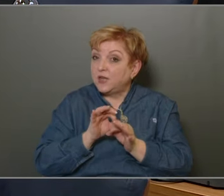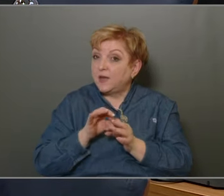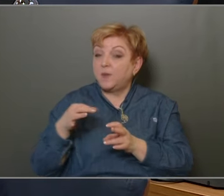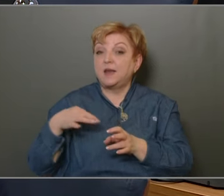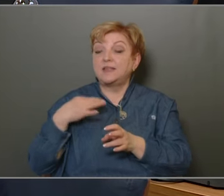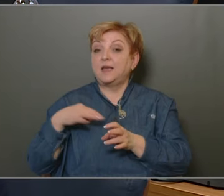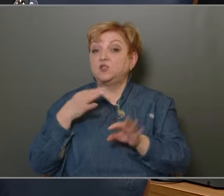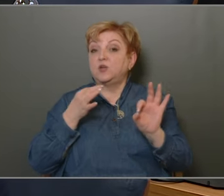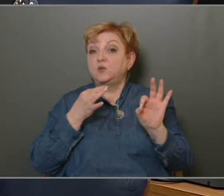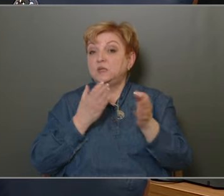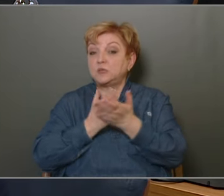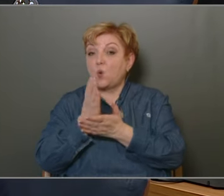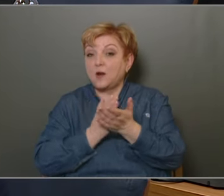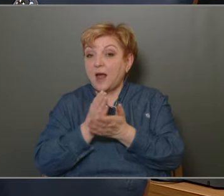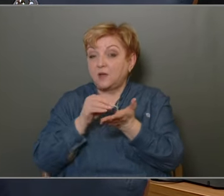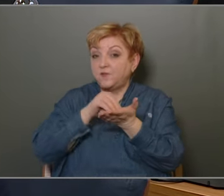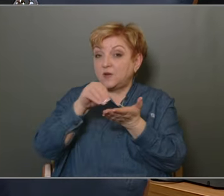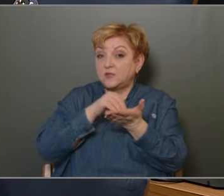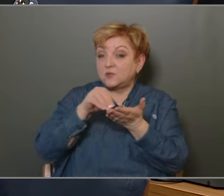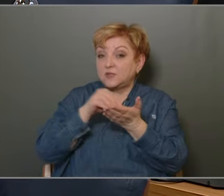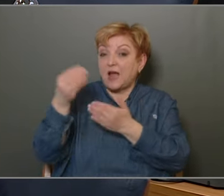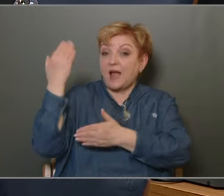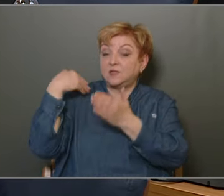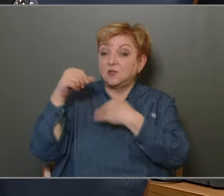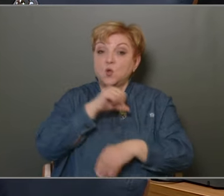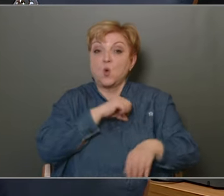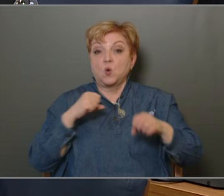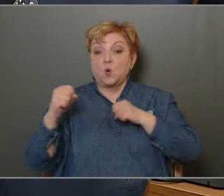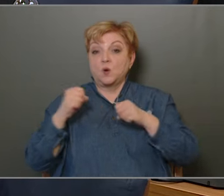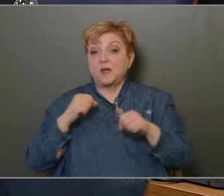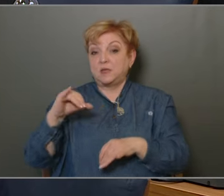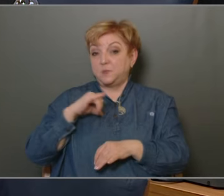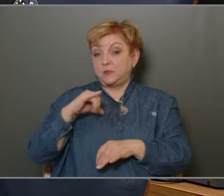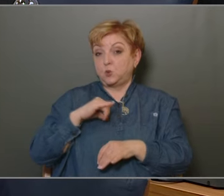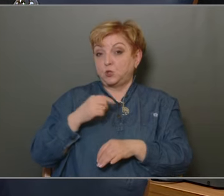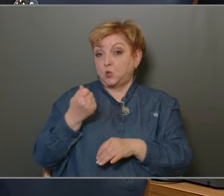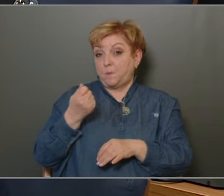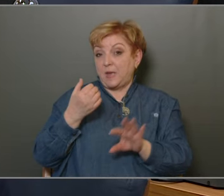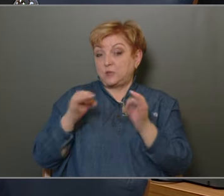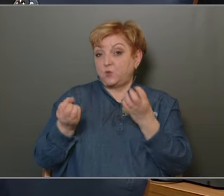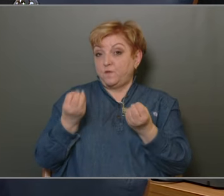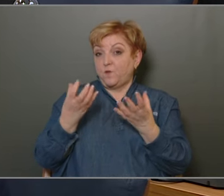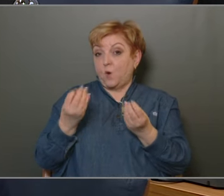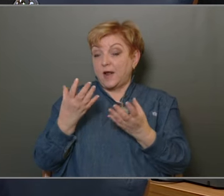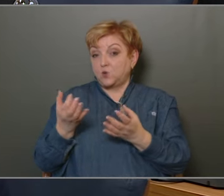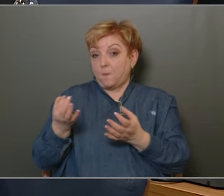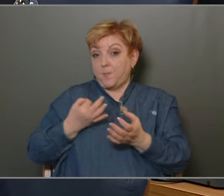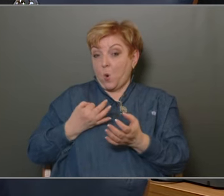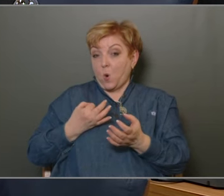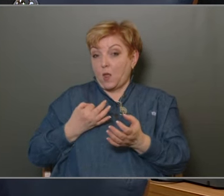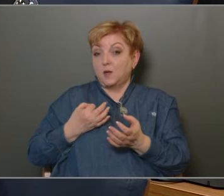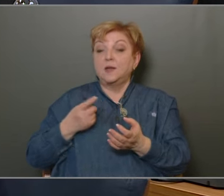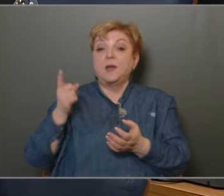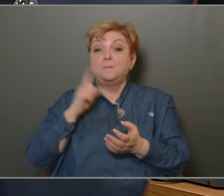szolgálat finanszírozási háttere az önkormányzat által biztosított pénzügyi forrásokból